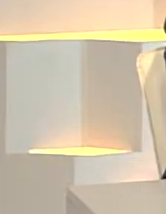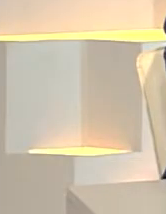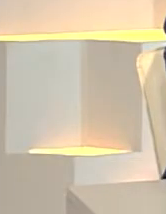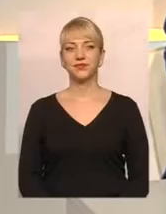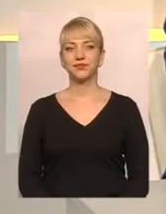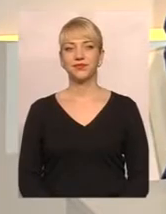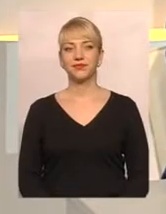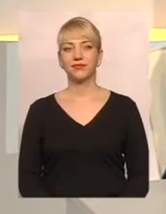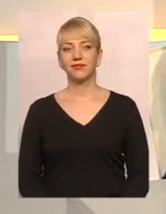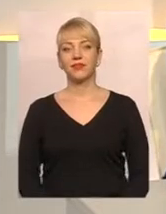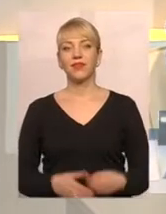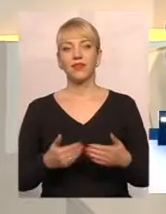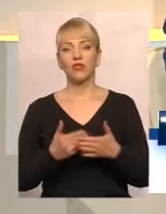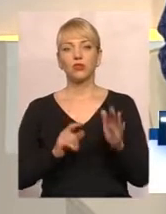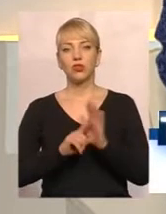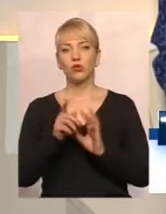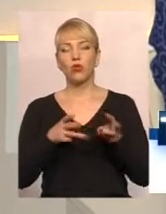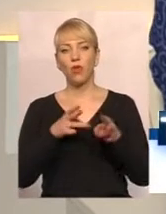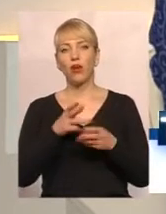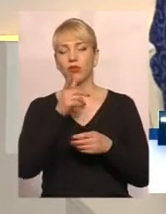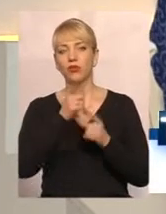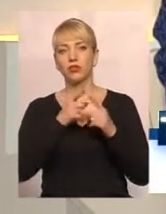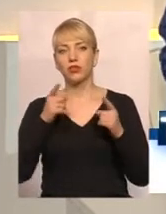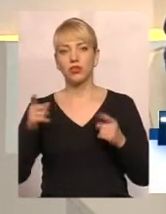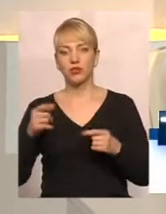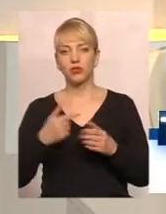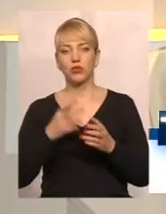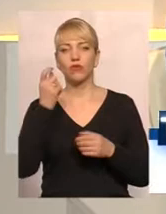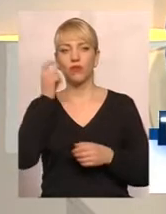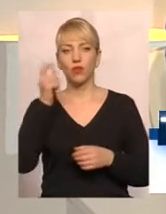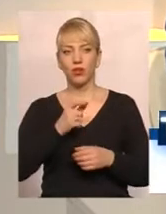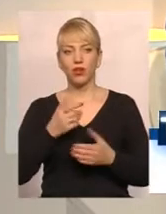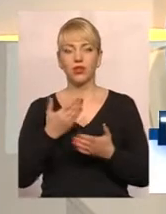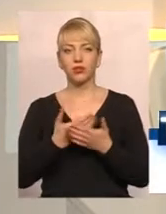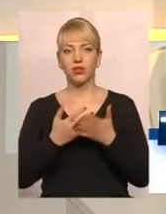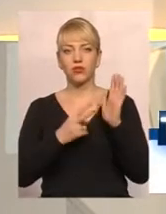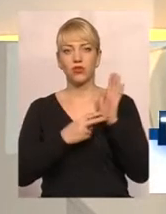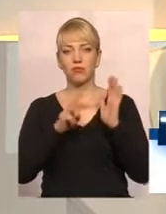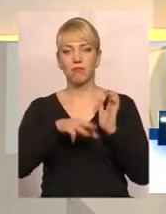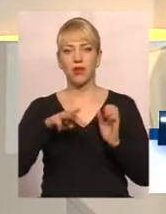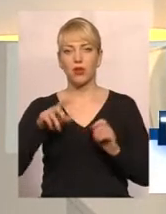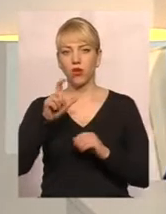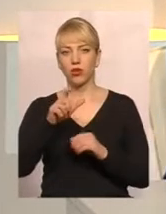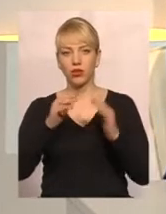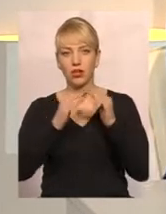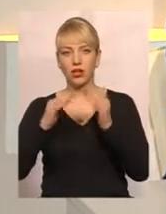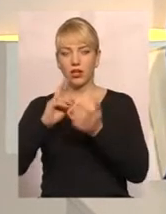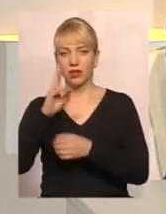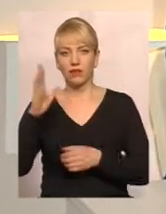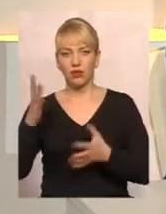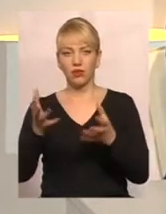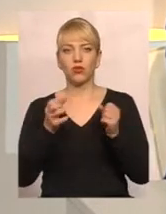Від початку опалювального сезону в Україні близько 7 мільйонів домогосподарств